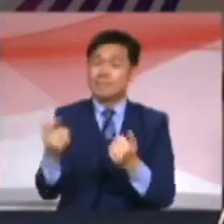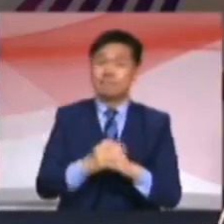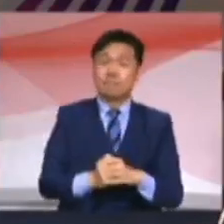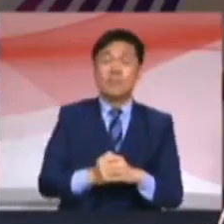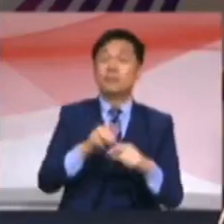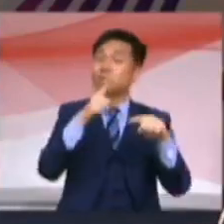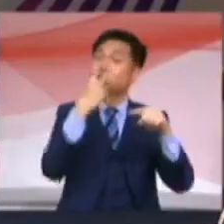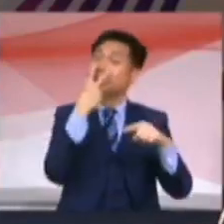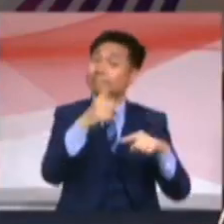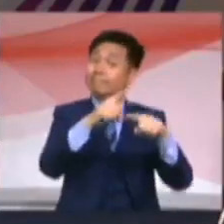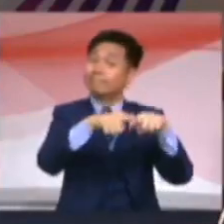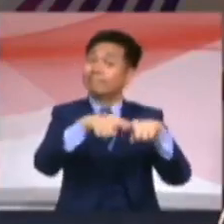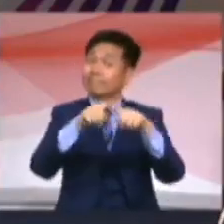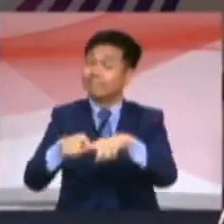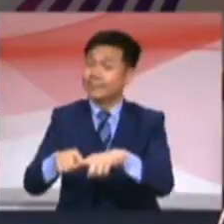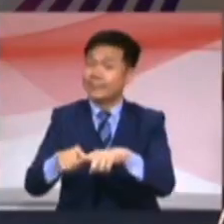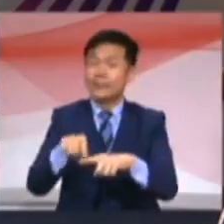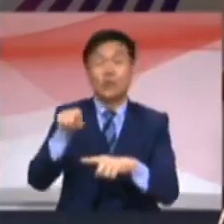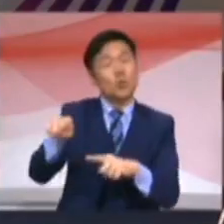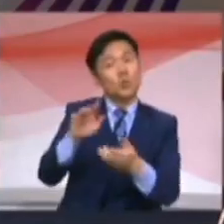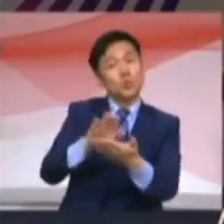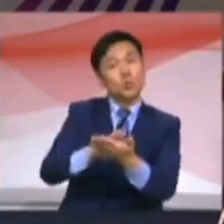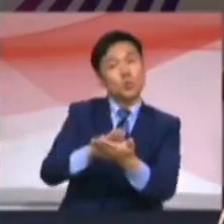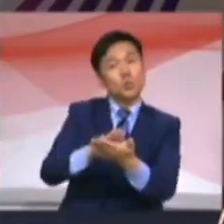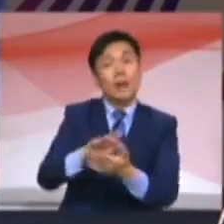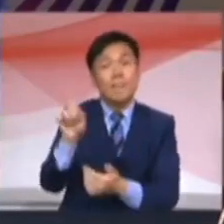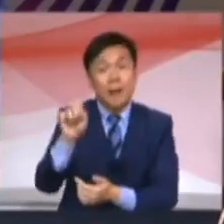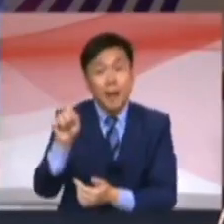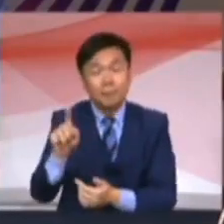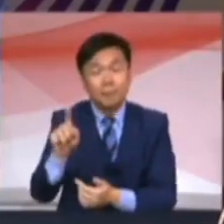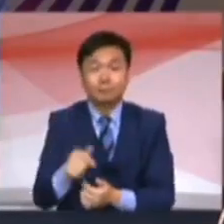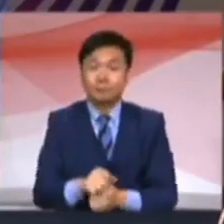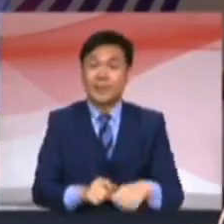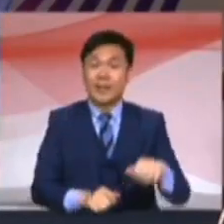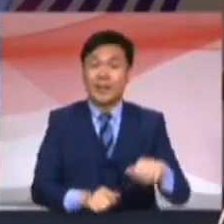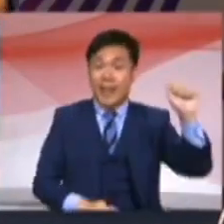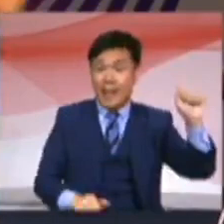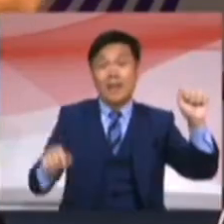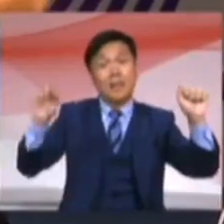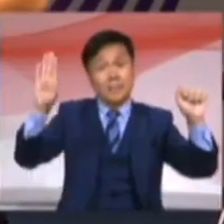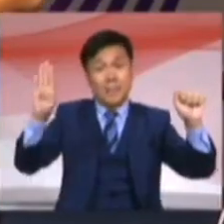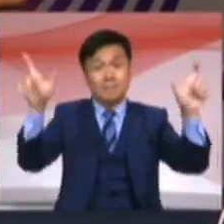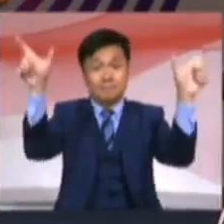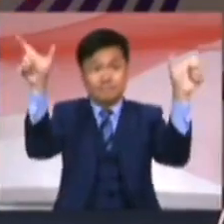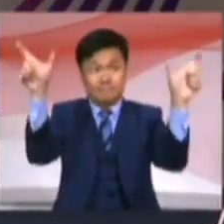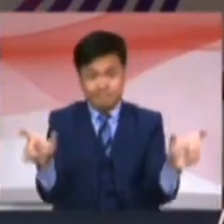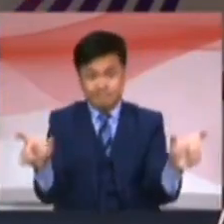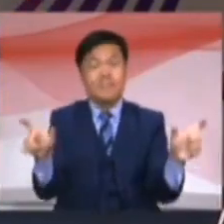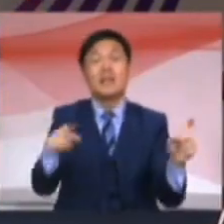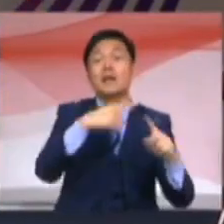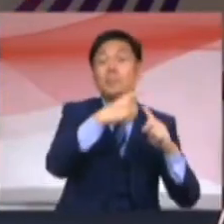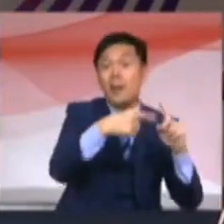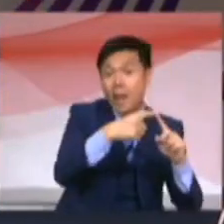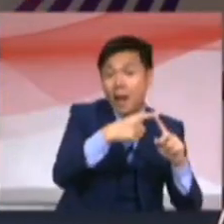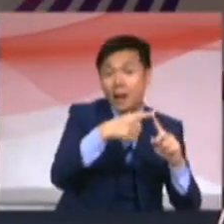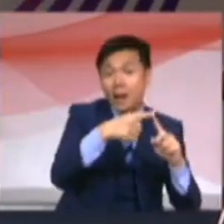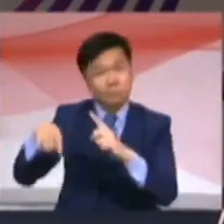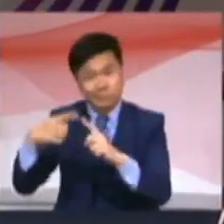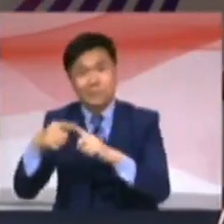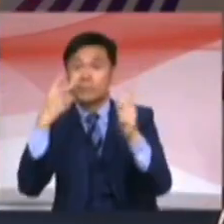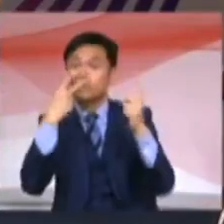ada sekolah tersebut terletak dalam zon A atau zon B dan tarikh pembukaannya adalah